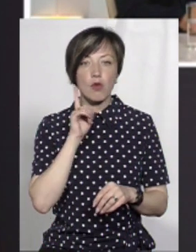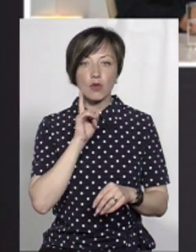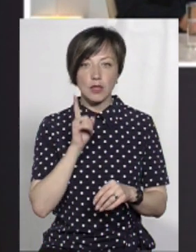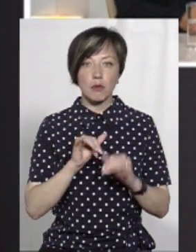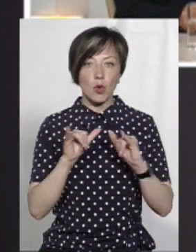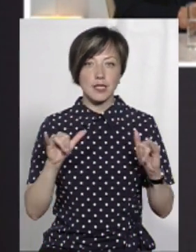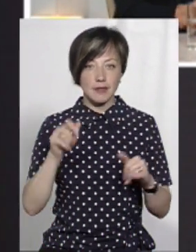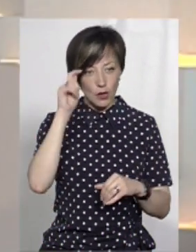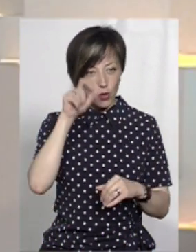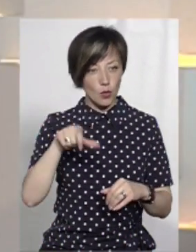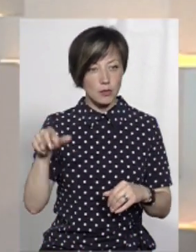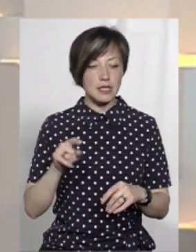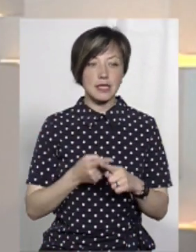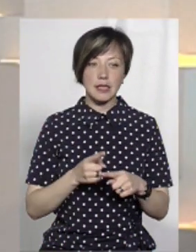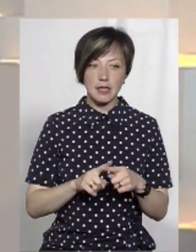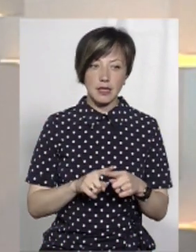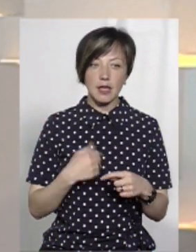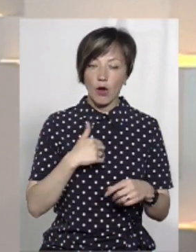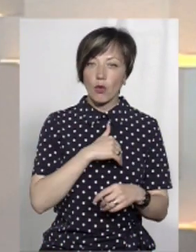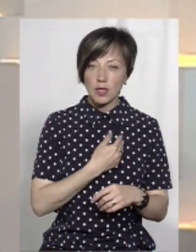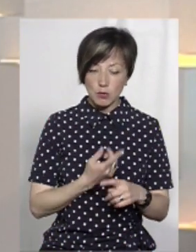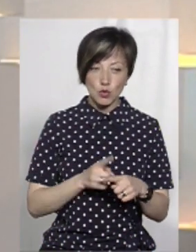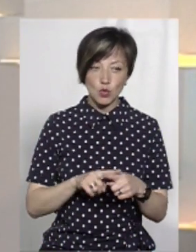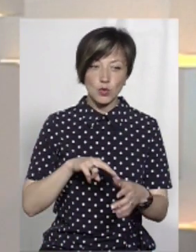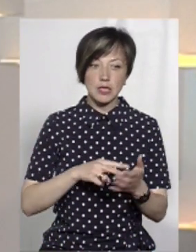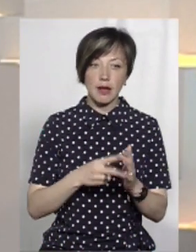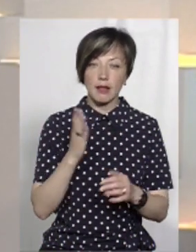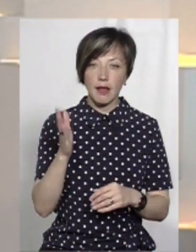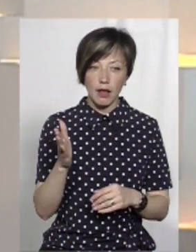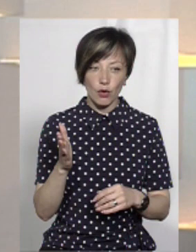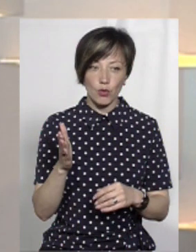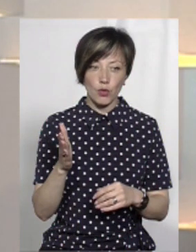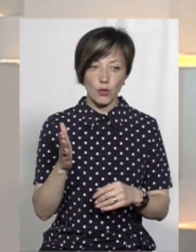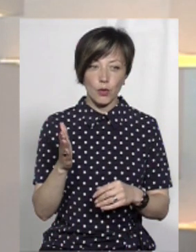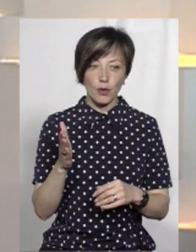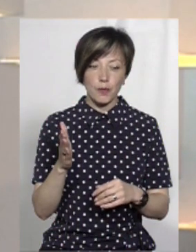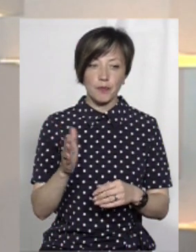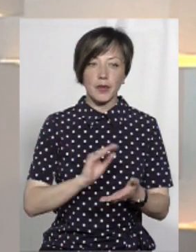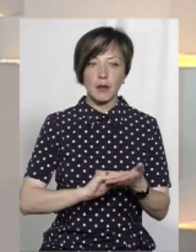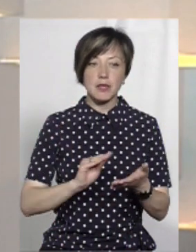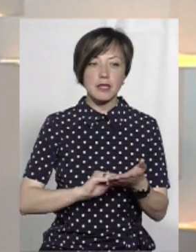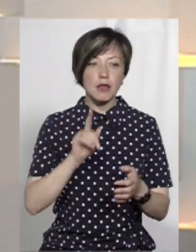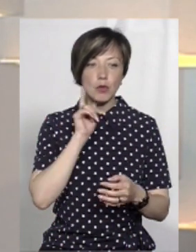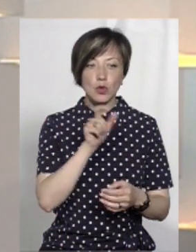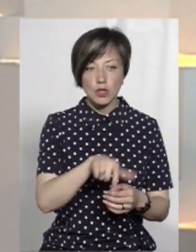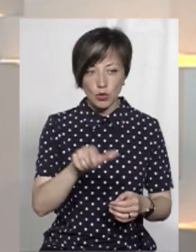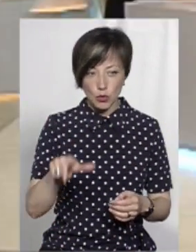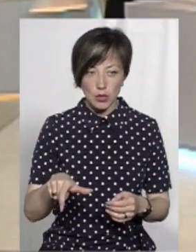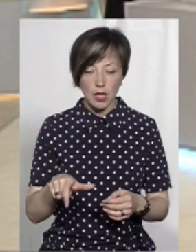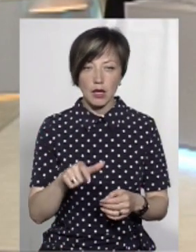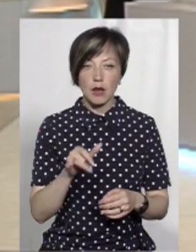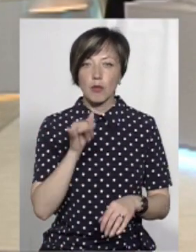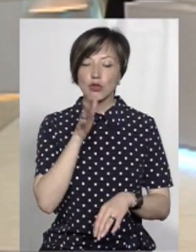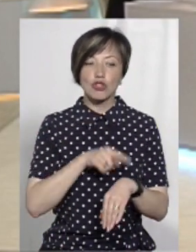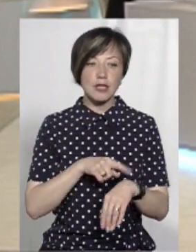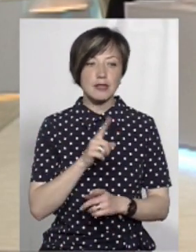прогресивні хлопці. І саме я би хотів, щоб цю стратегію писали молоді люди. Тому